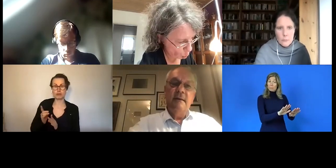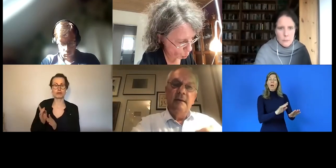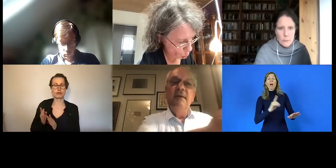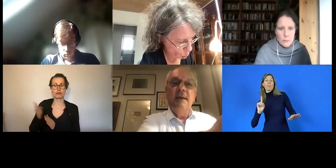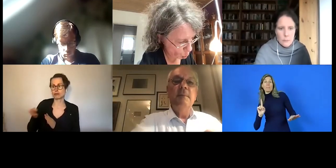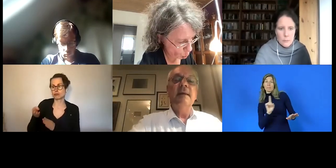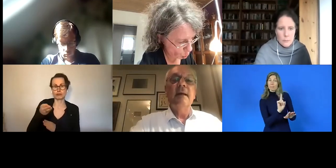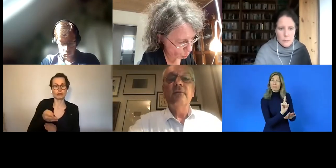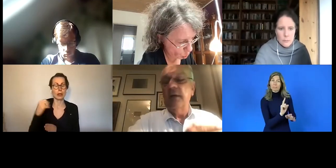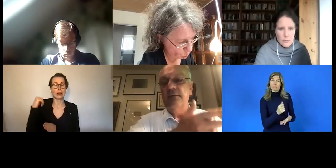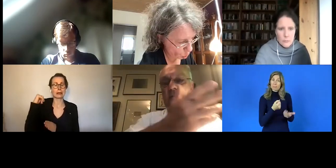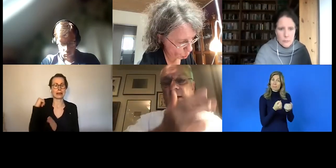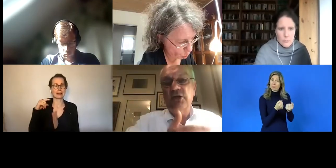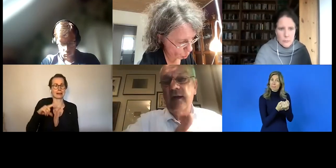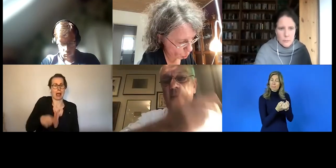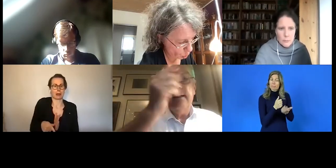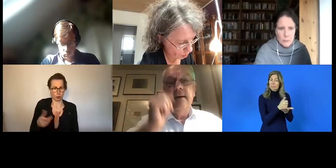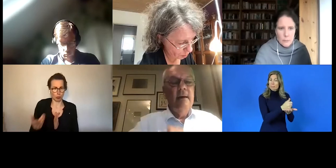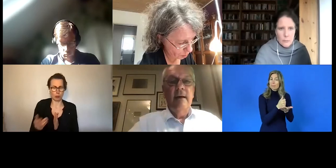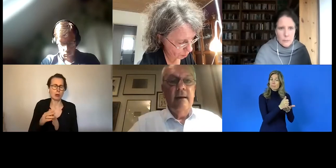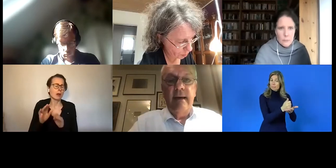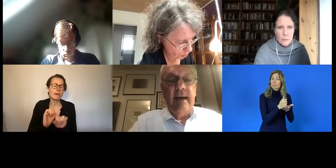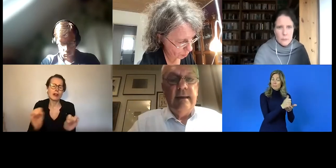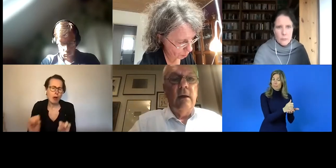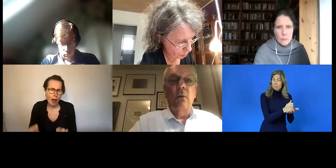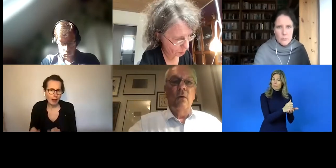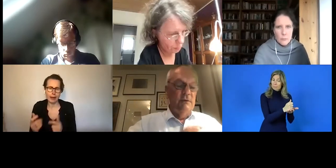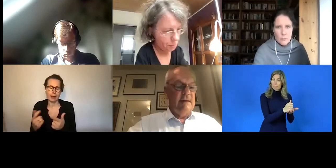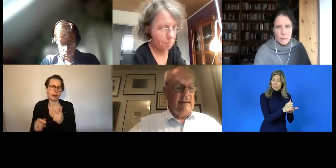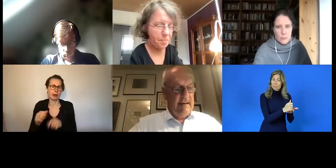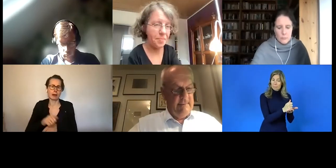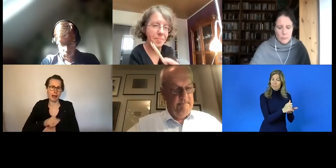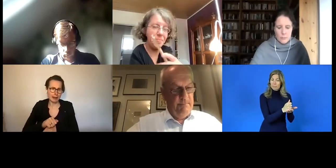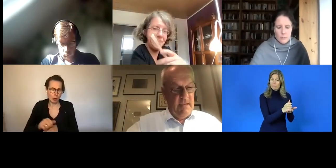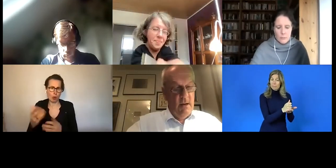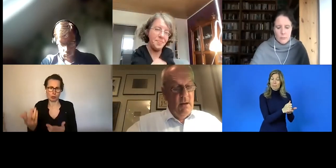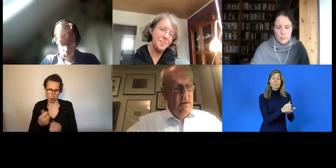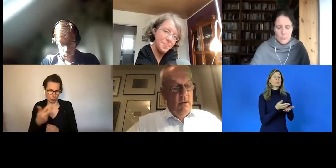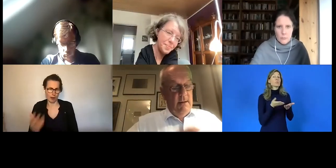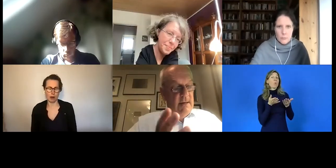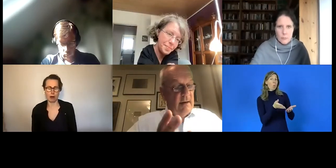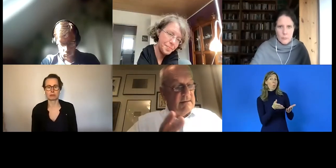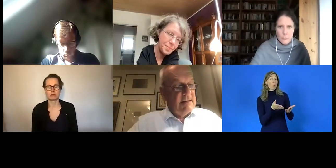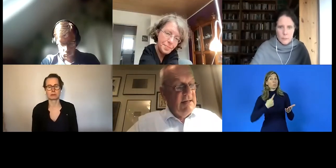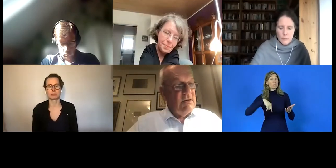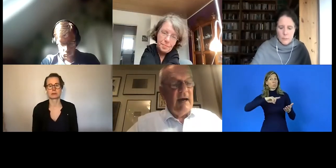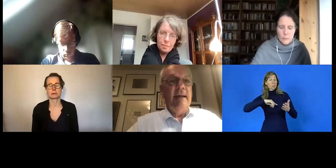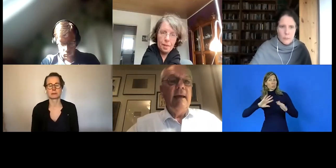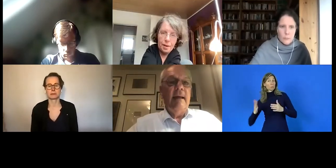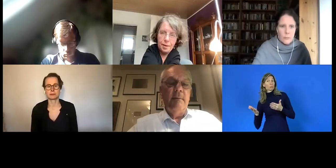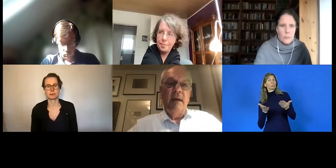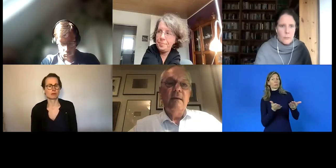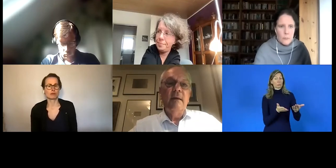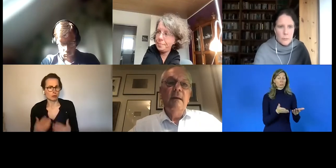tätig, die wieder mithelfen, also wie Wäscherei, Reinigung und dergleichen. Ja, das sind so